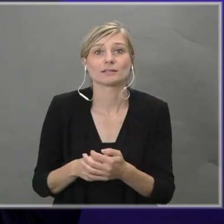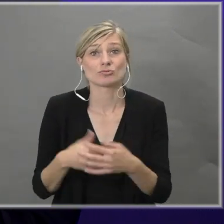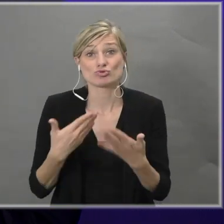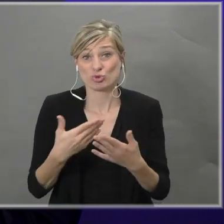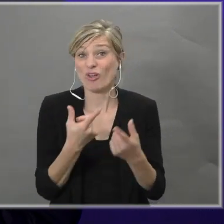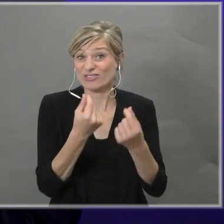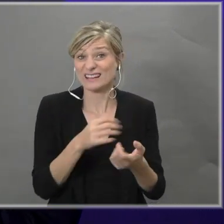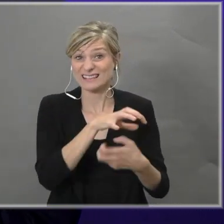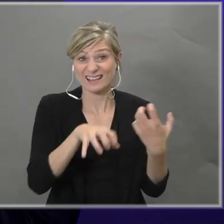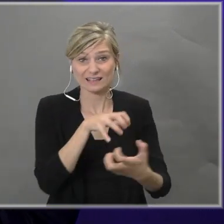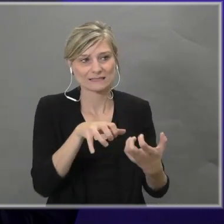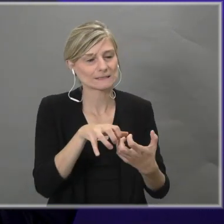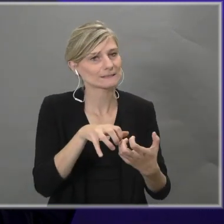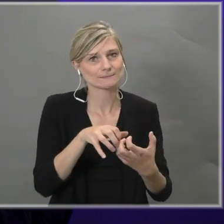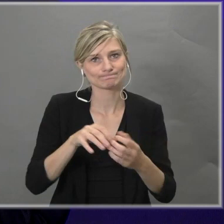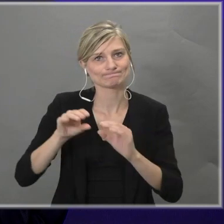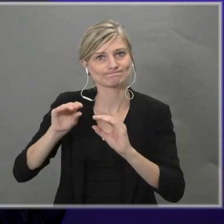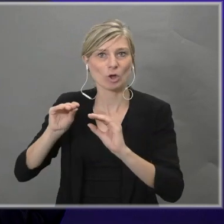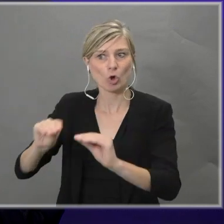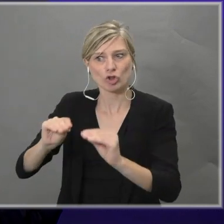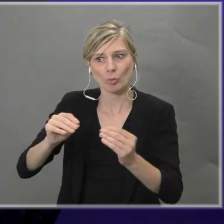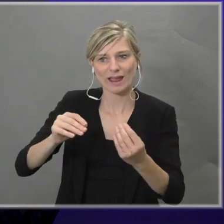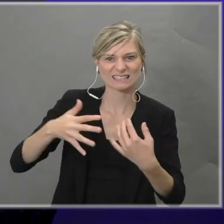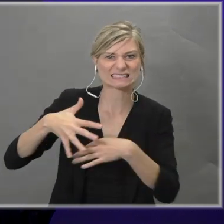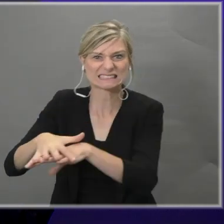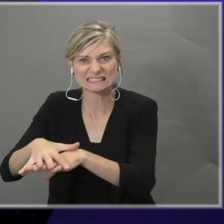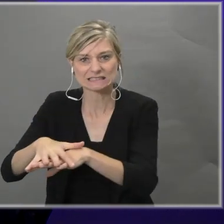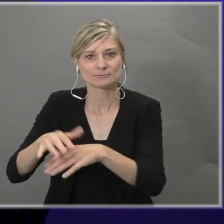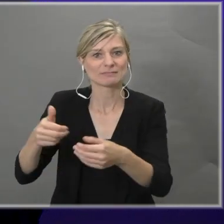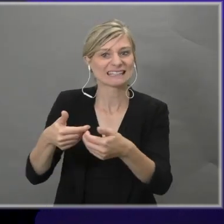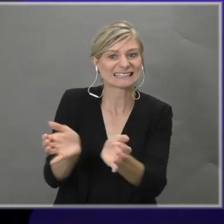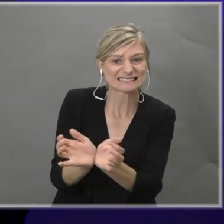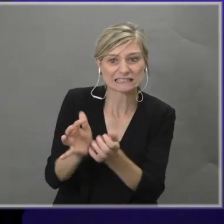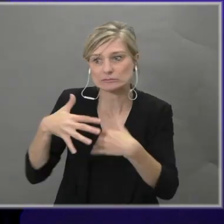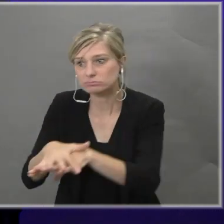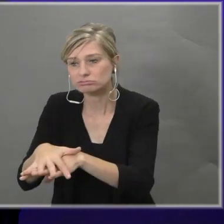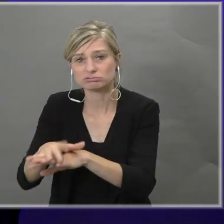grote druk op onderwijsinstellingen, op gezinnen en zeker ook op studenten.